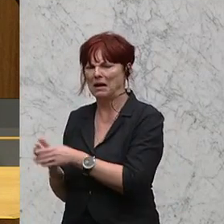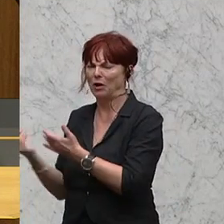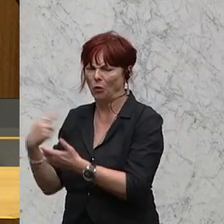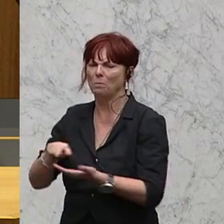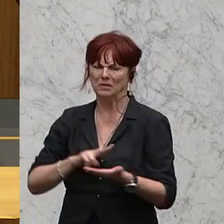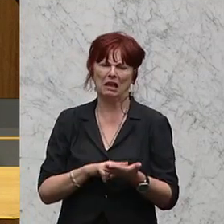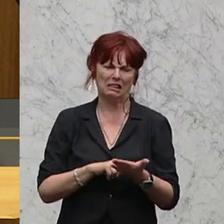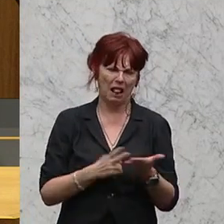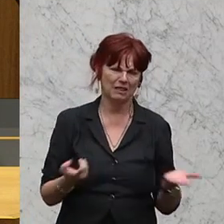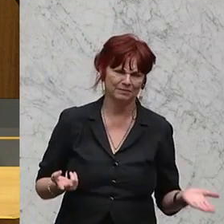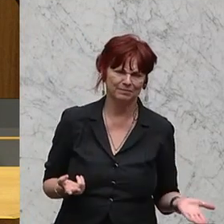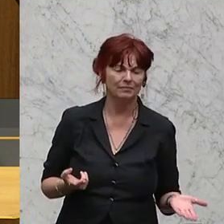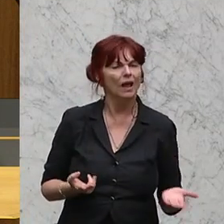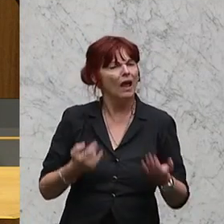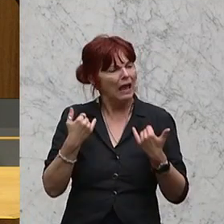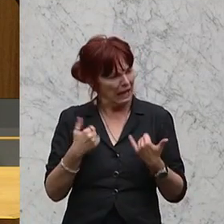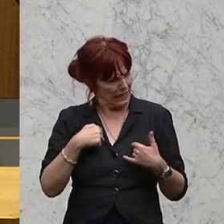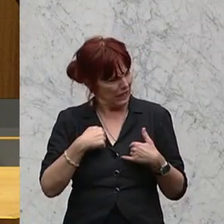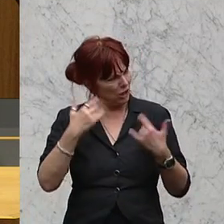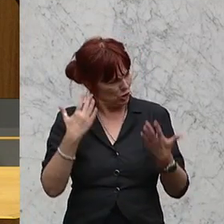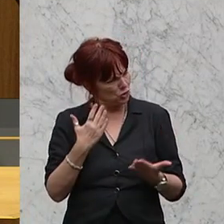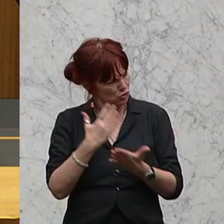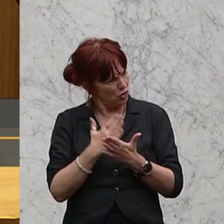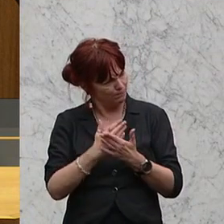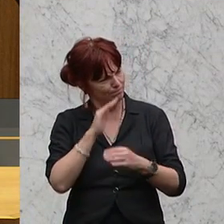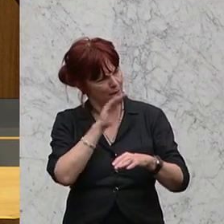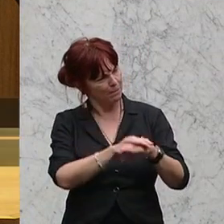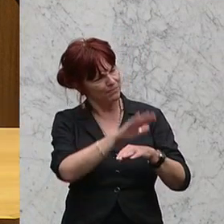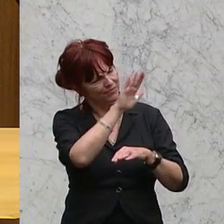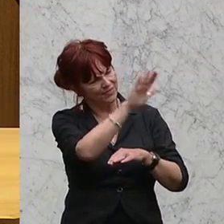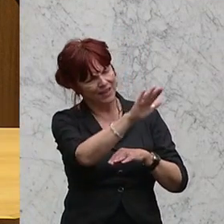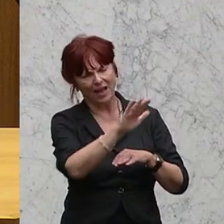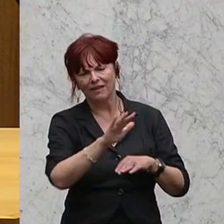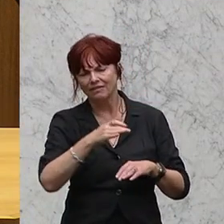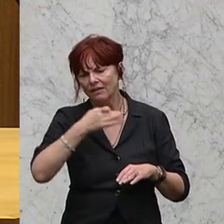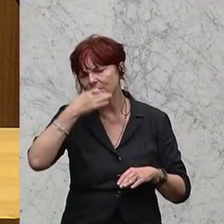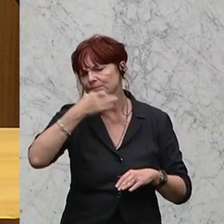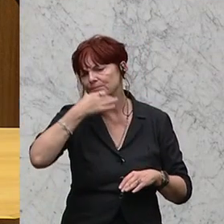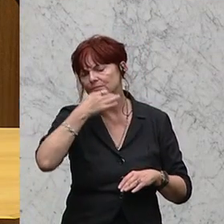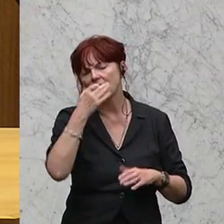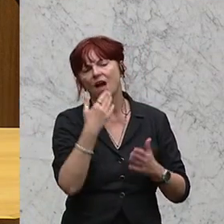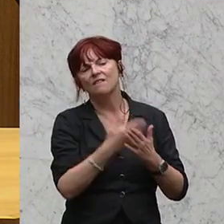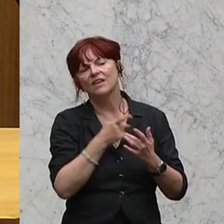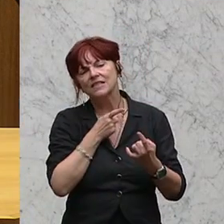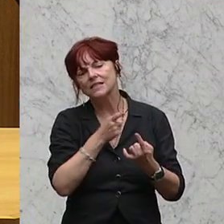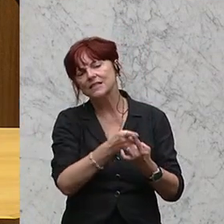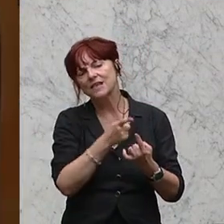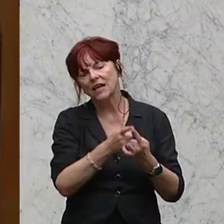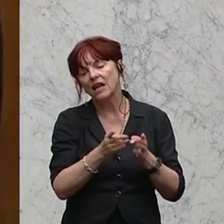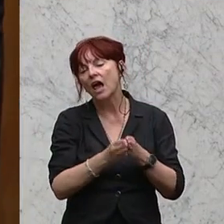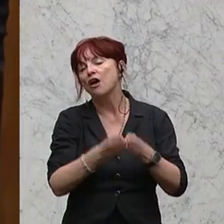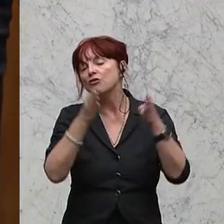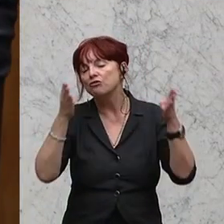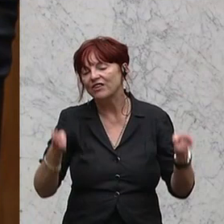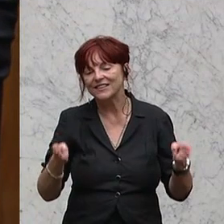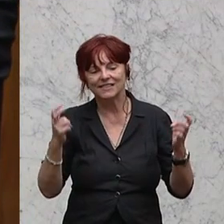Und ich habe jetzt schon irgendwo erkannt, auch bei deinem Debattenbeitrag, worum es jetzt geht bei diesem Fristsetzungsantrag